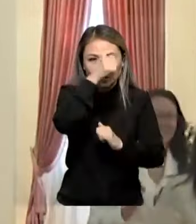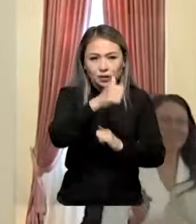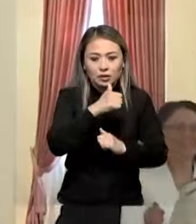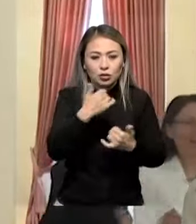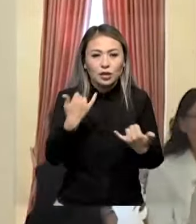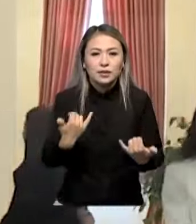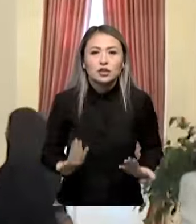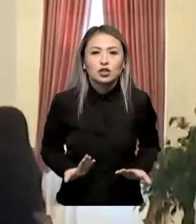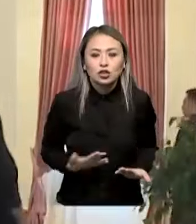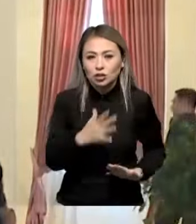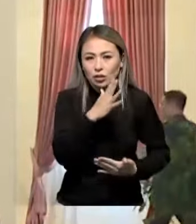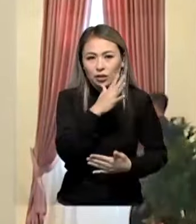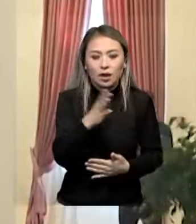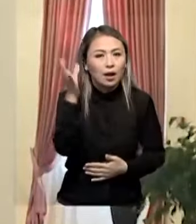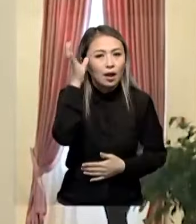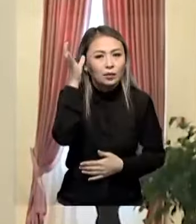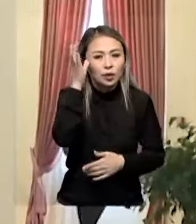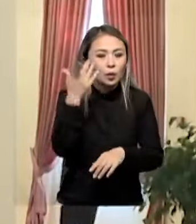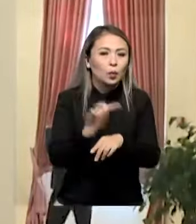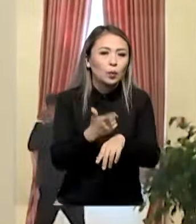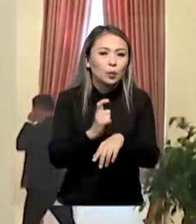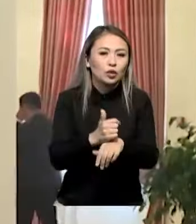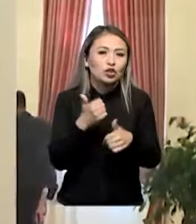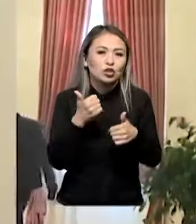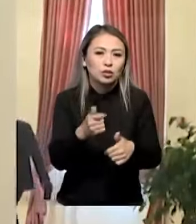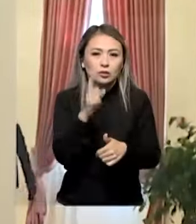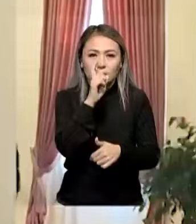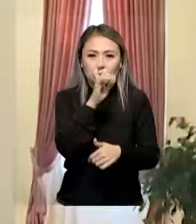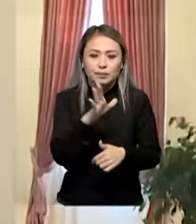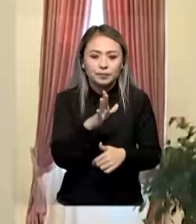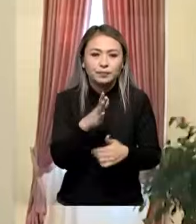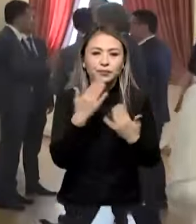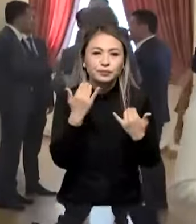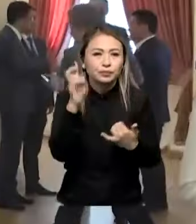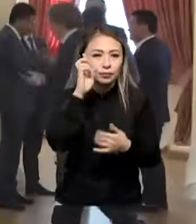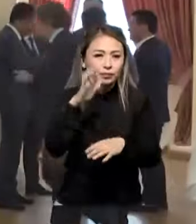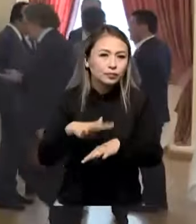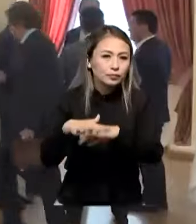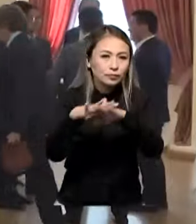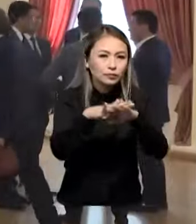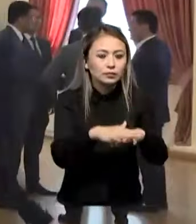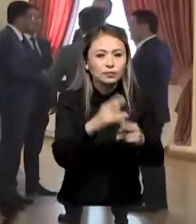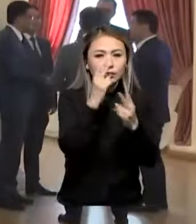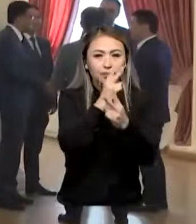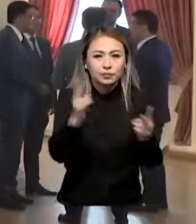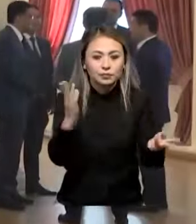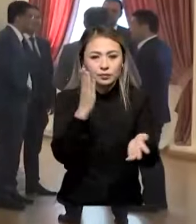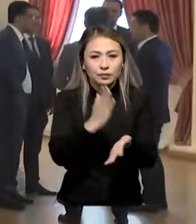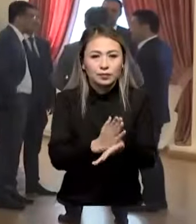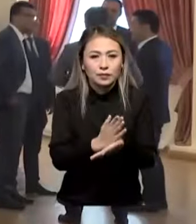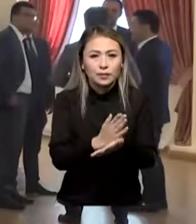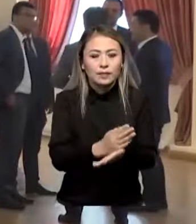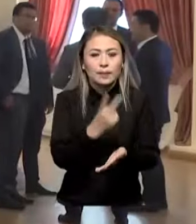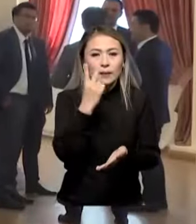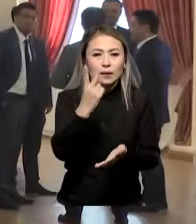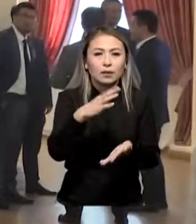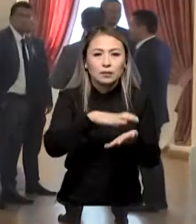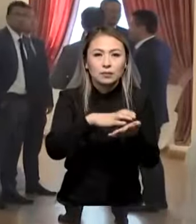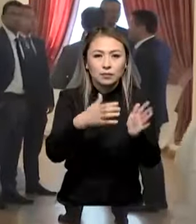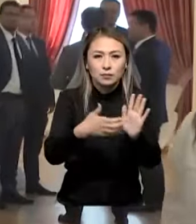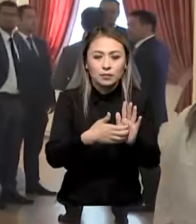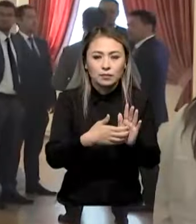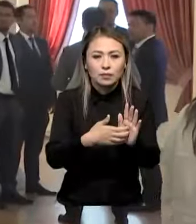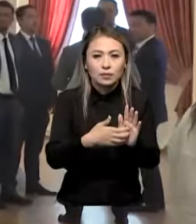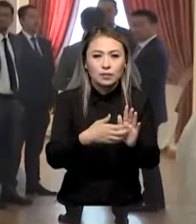жағдайда қалымдарға өте жақсы көнін бөлімінде мемлекет тарапынан өздеріңіз көріп отыстар бүгін. мәне екі бөлмелі ға,